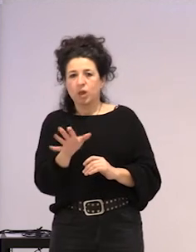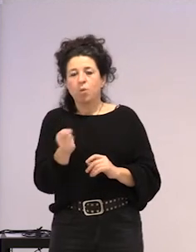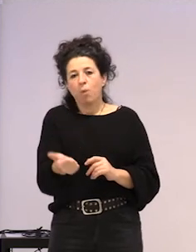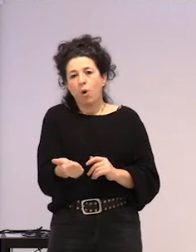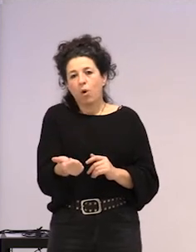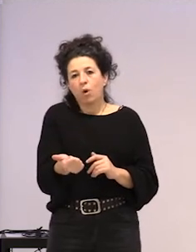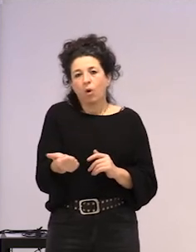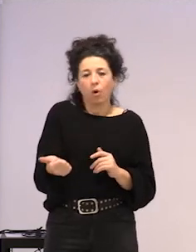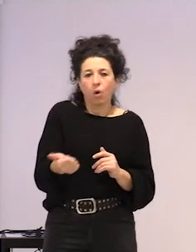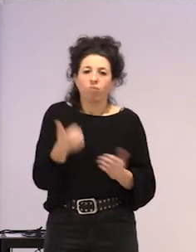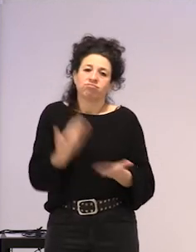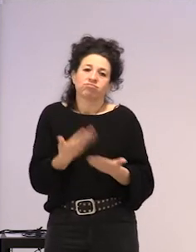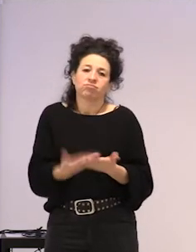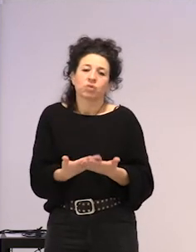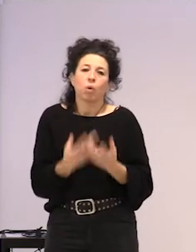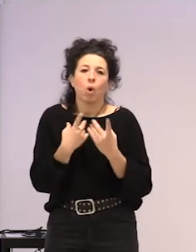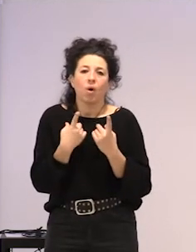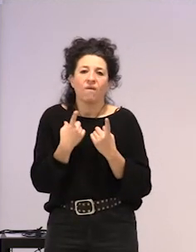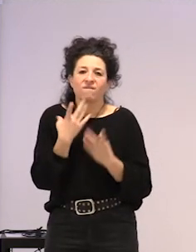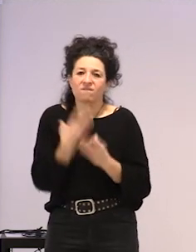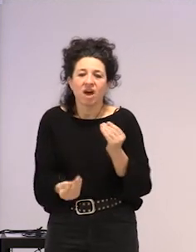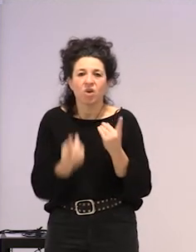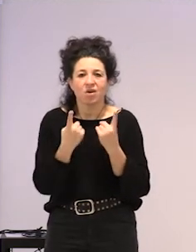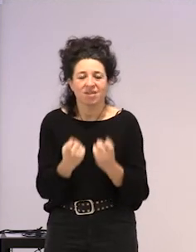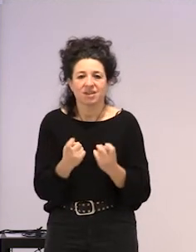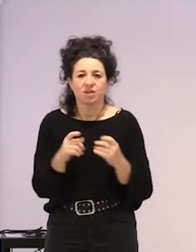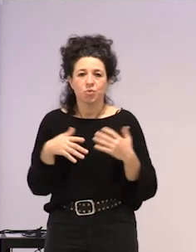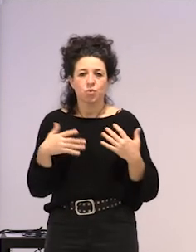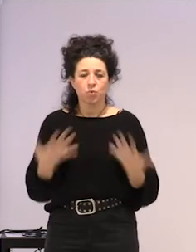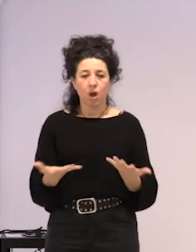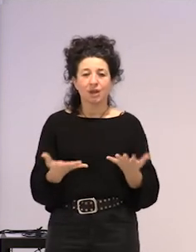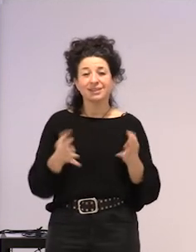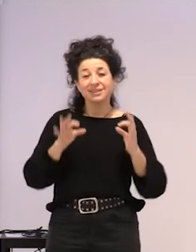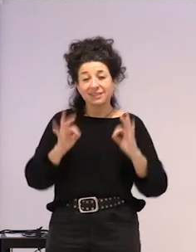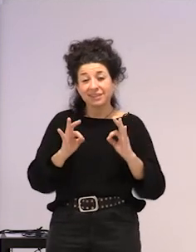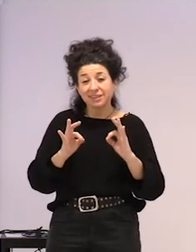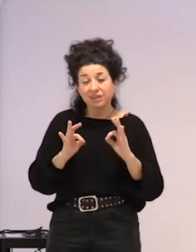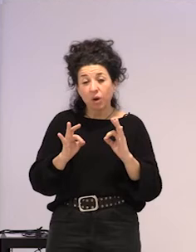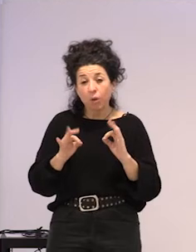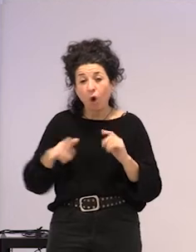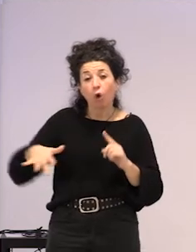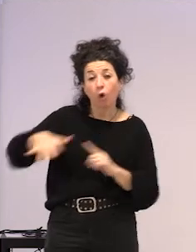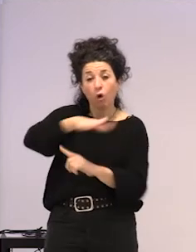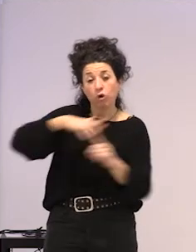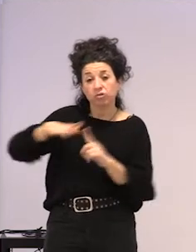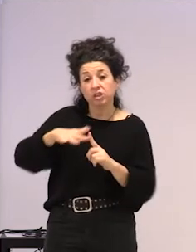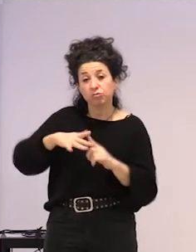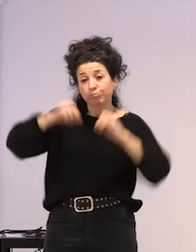zentzu honetan, ez, eta nola, ba, atez ere nagusien, zaintzaren testu inguruan,